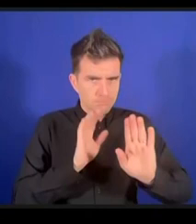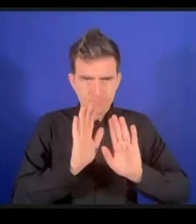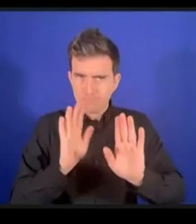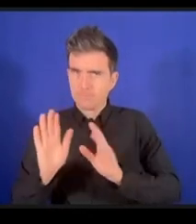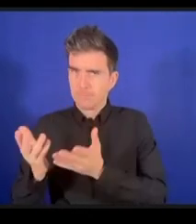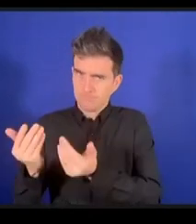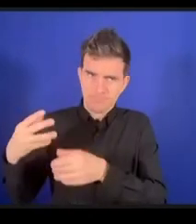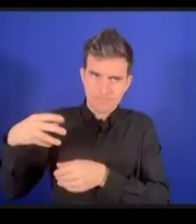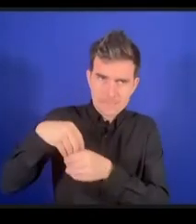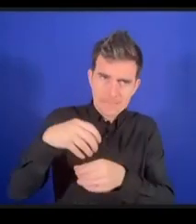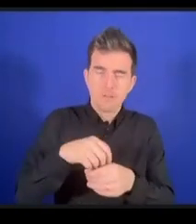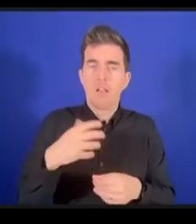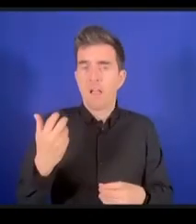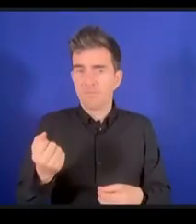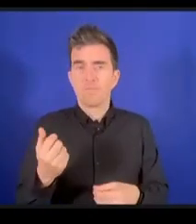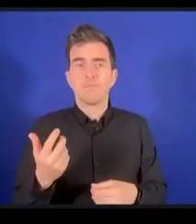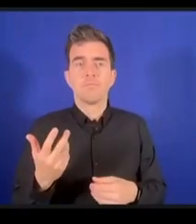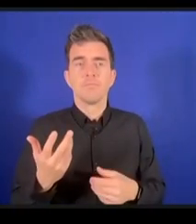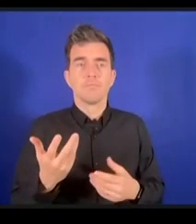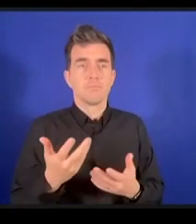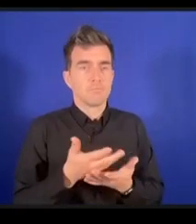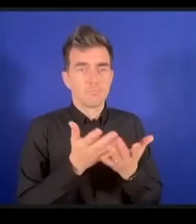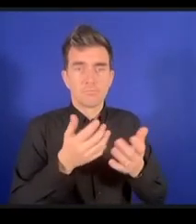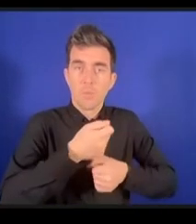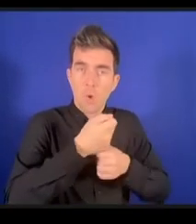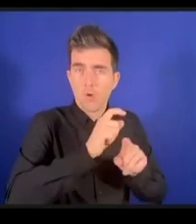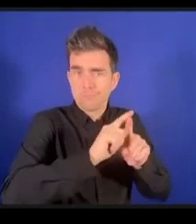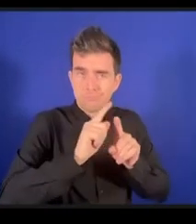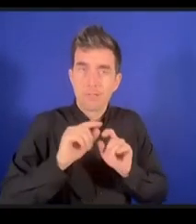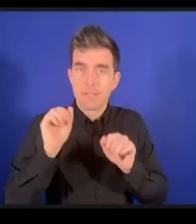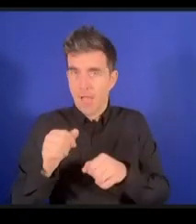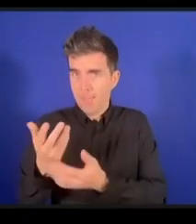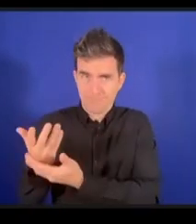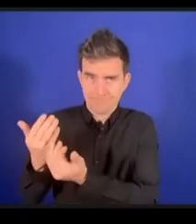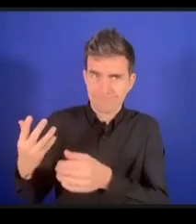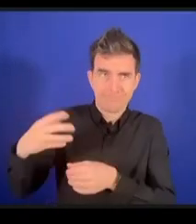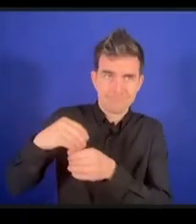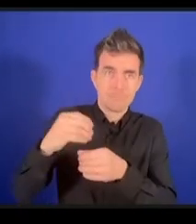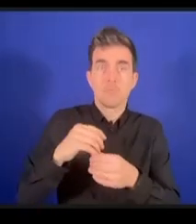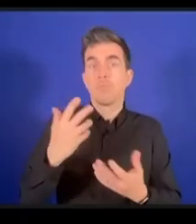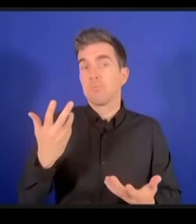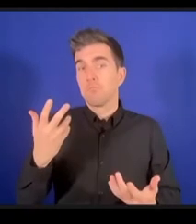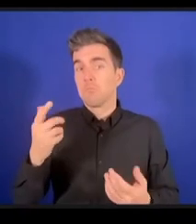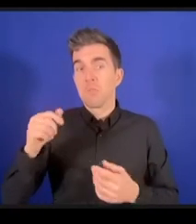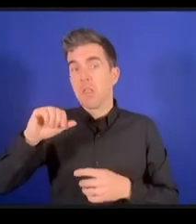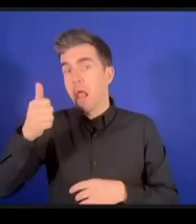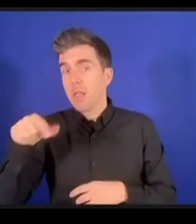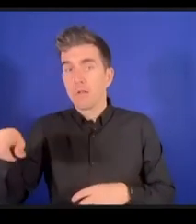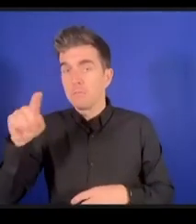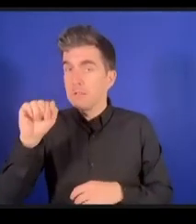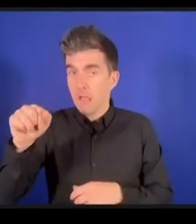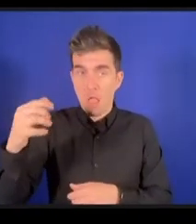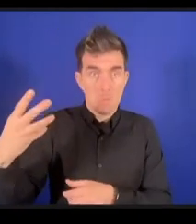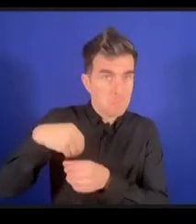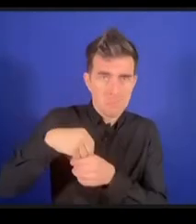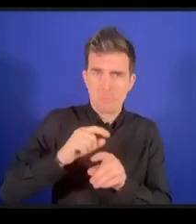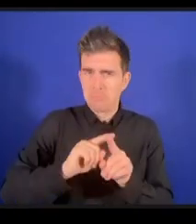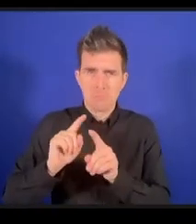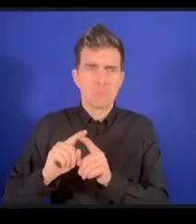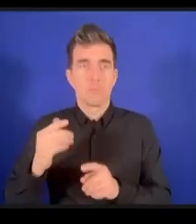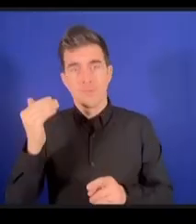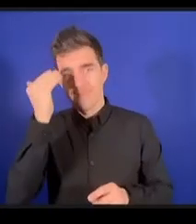juniors sachent que vous êtes là et que vous avez ces besoins particuliers qu'il faut prendre en compte après